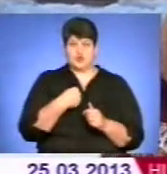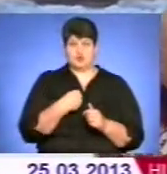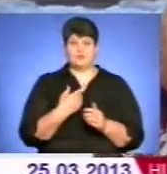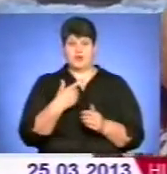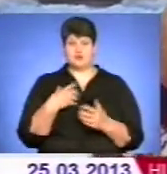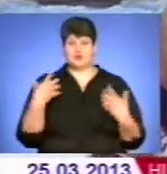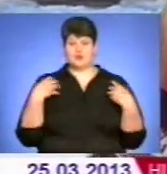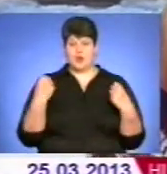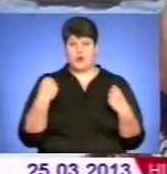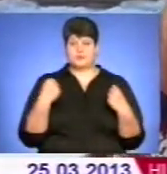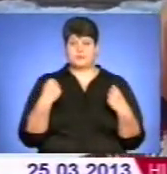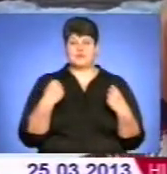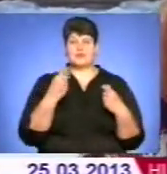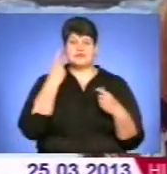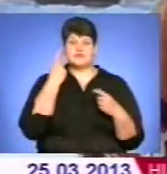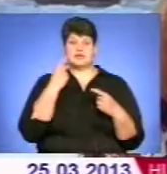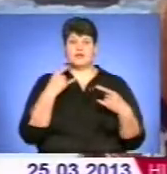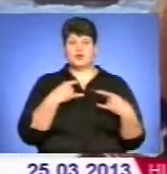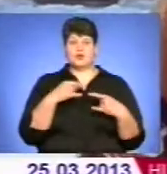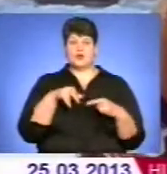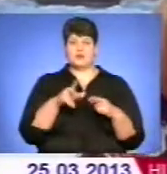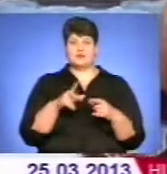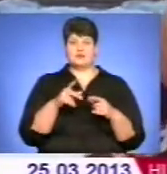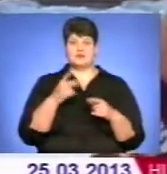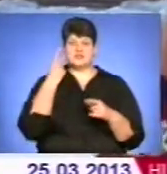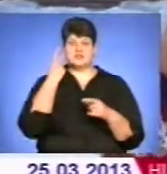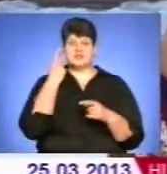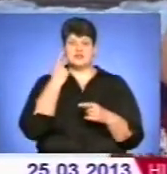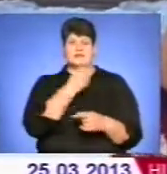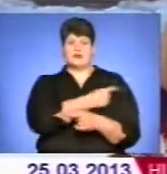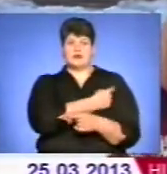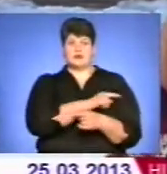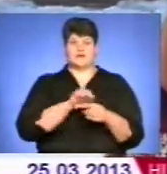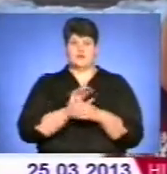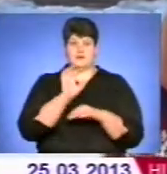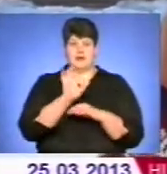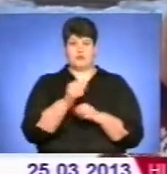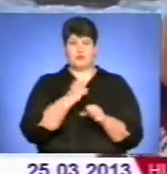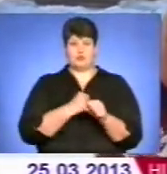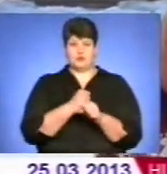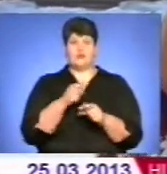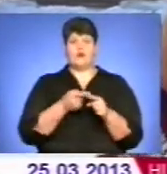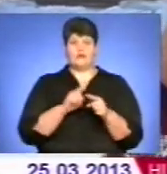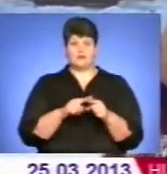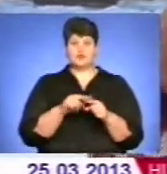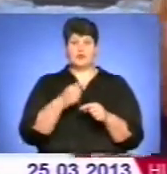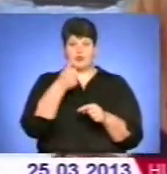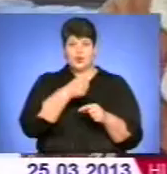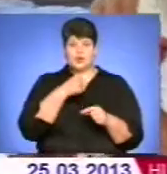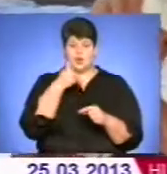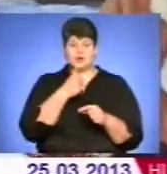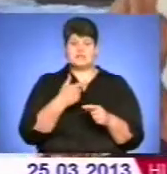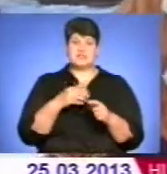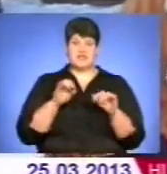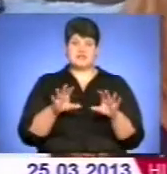ви проходите флюорографію на таких акціях чи ходите до лікарні? До лікарні, бо з роботи посилається. А цього року вирішили в акції взяти? Тепер віршу